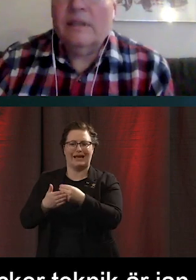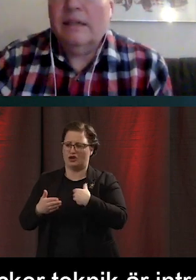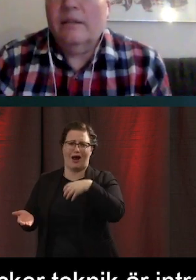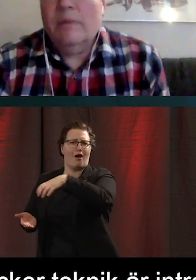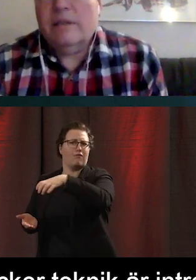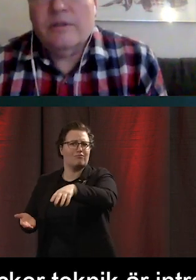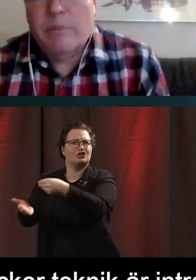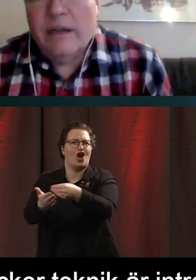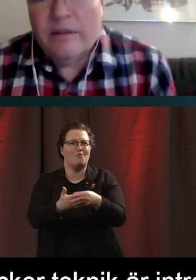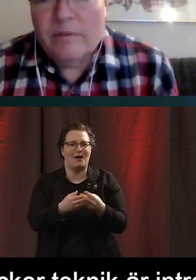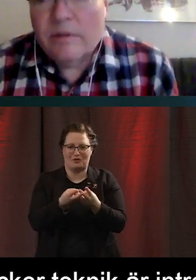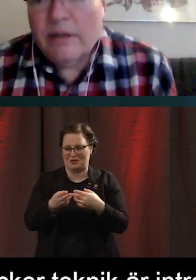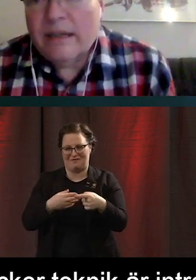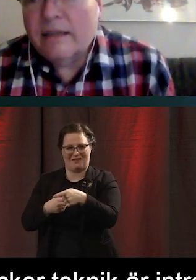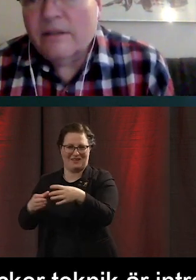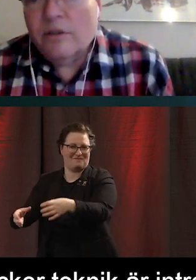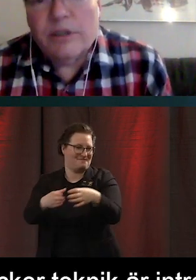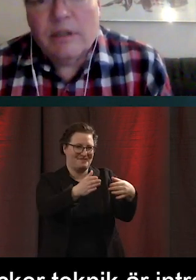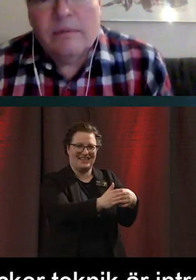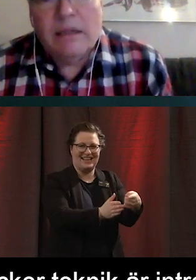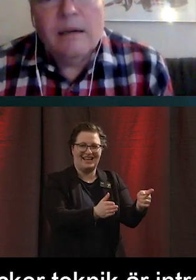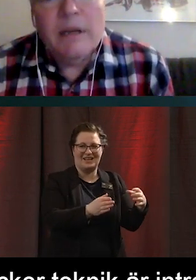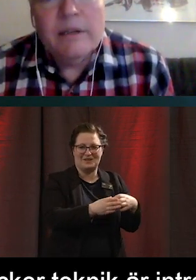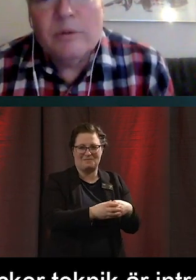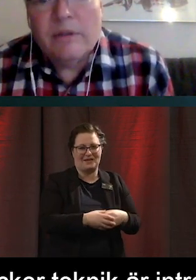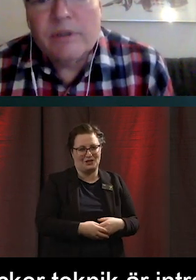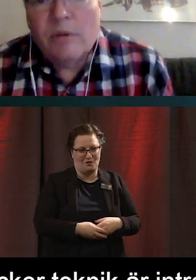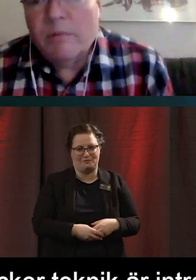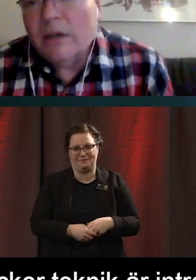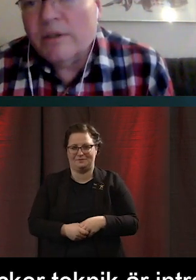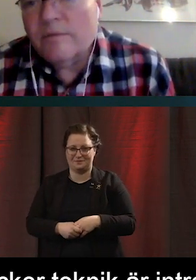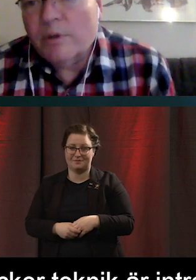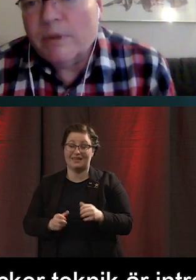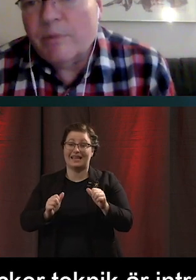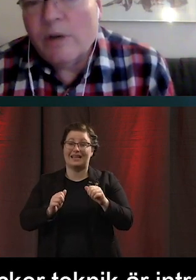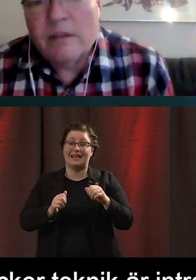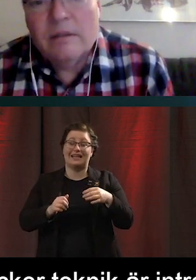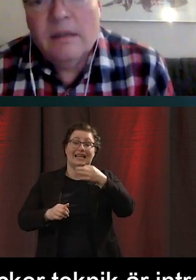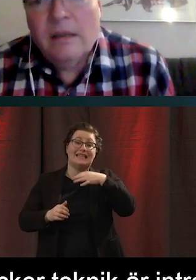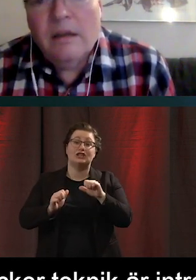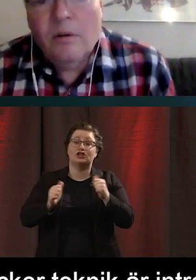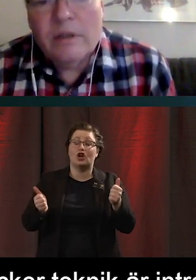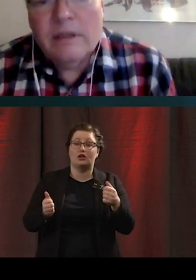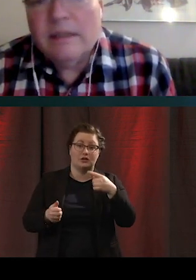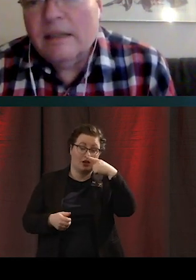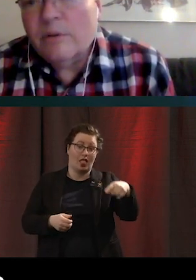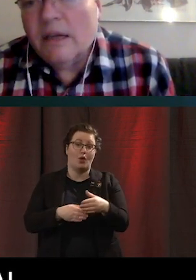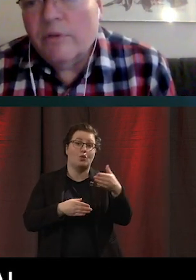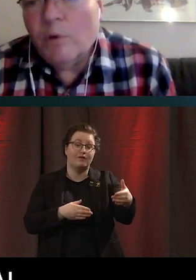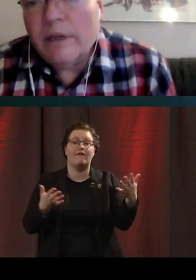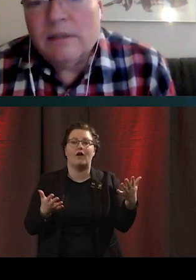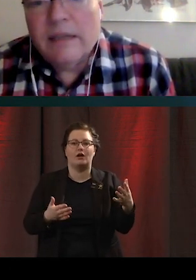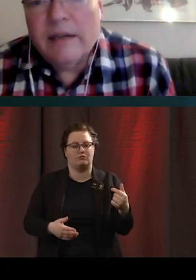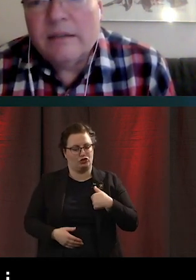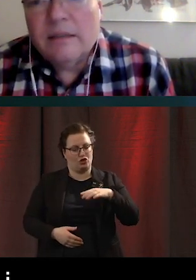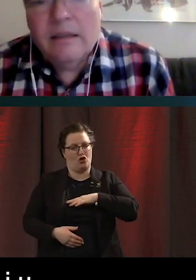Vi ser, om man ska summera så är risken störst att man hamnar i utanförskap. Om man har svårt med språket. Och den intellektuella